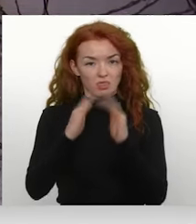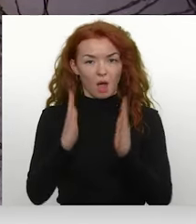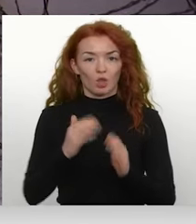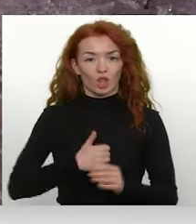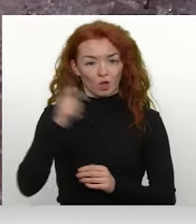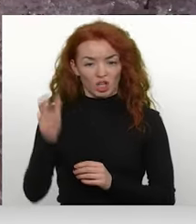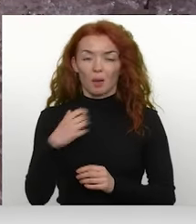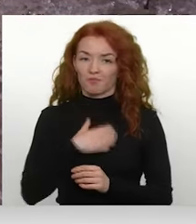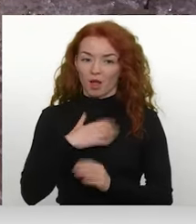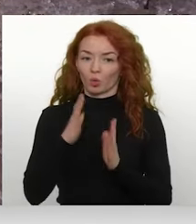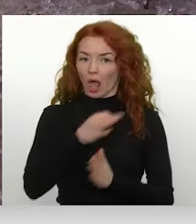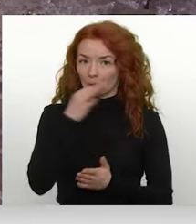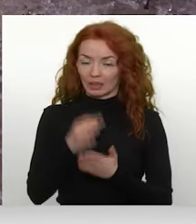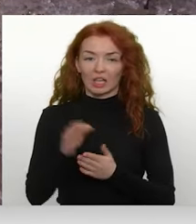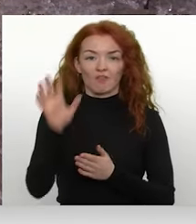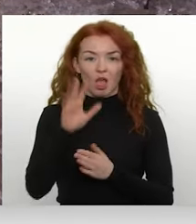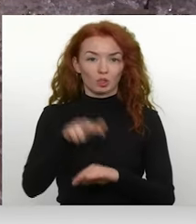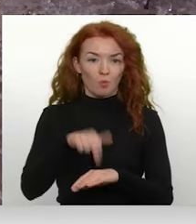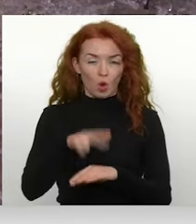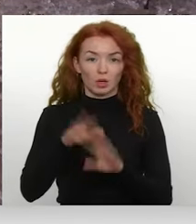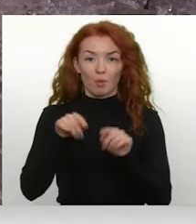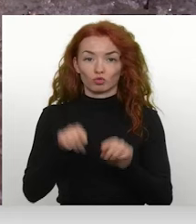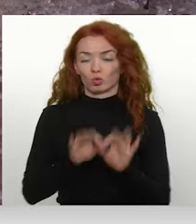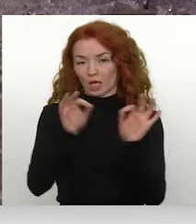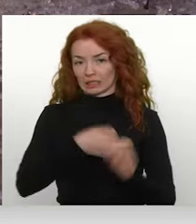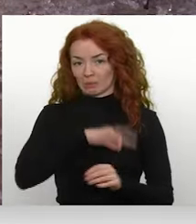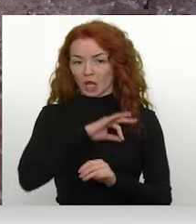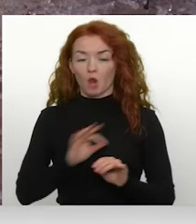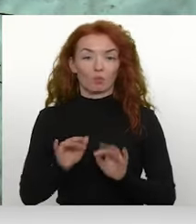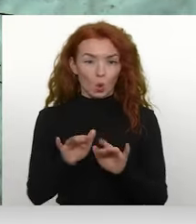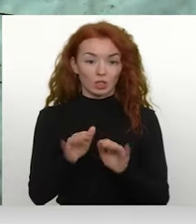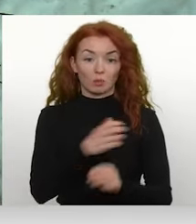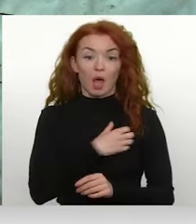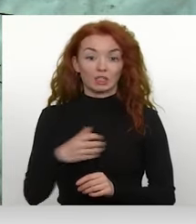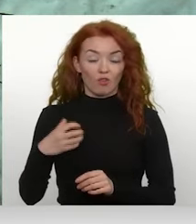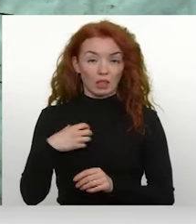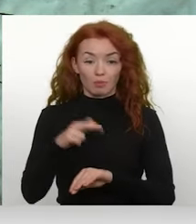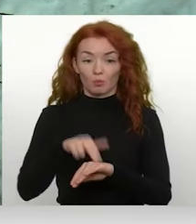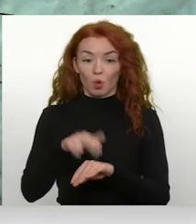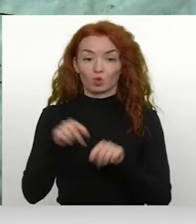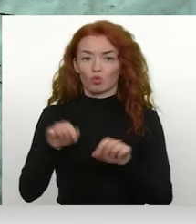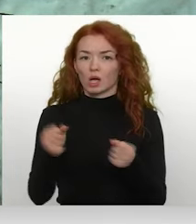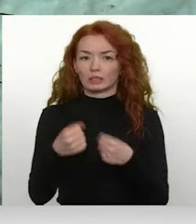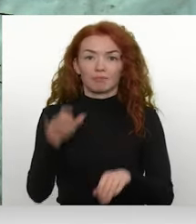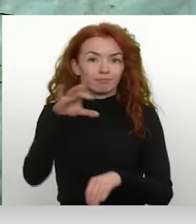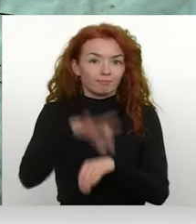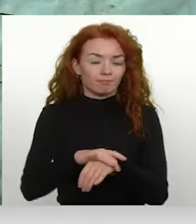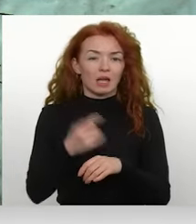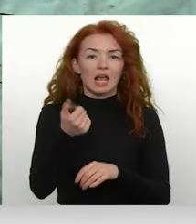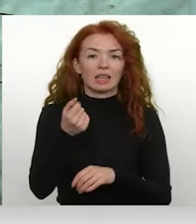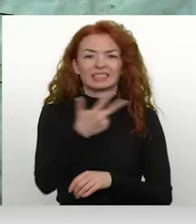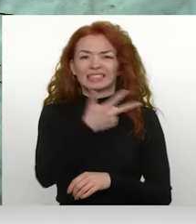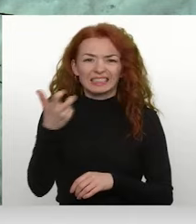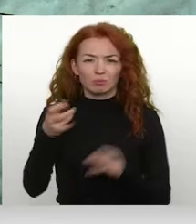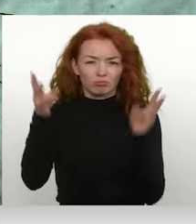atbildības un valsts policijā par notikušo sākts kriminālu procesu. Pašvaldības policijas šoziem konstatējusi gandrīz 300